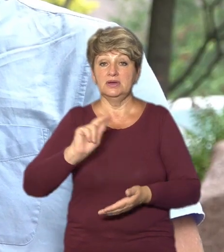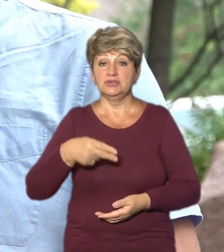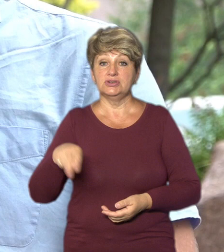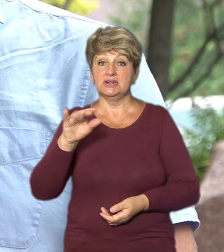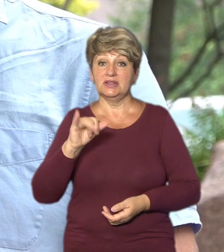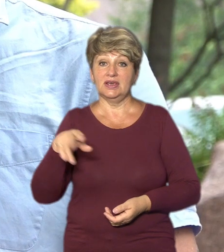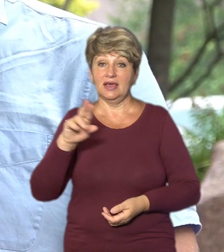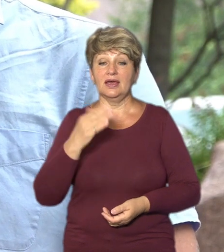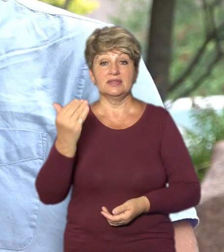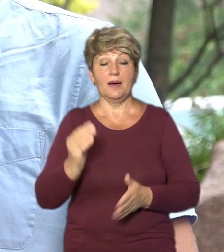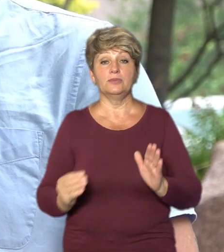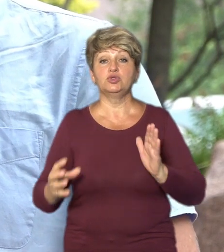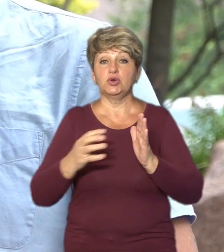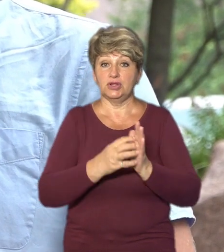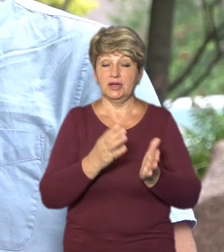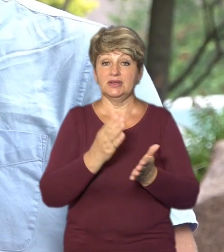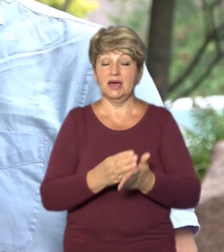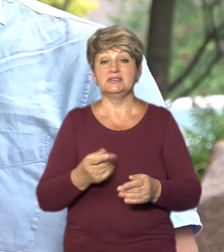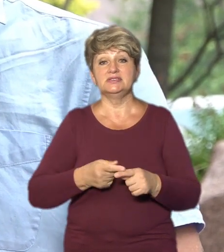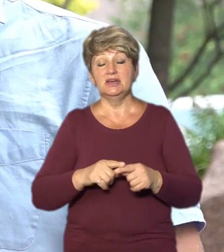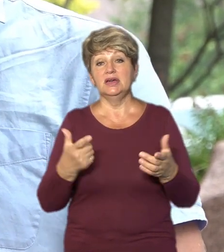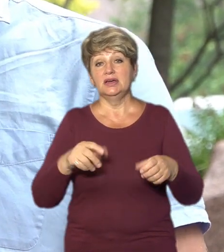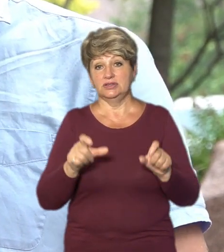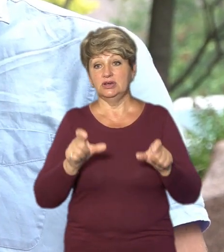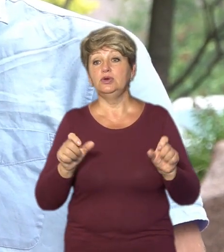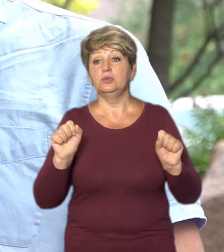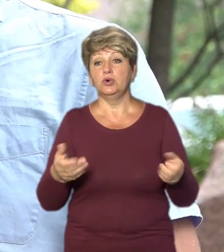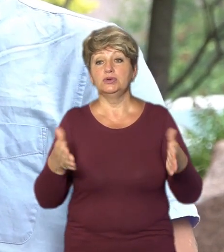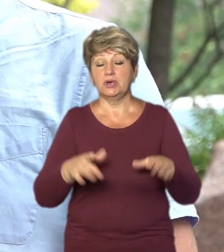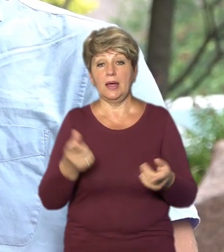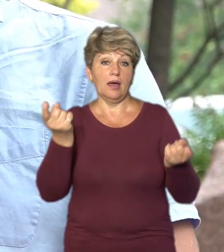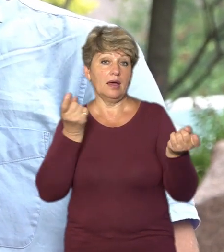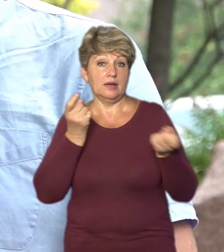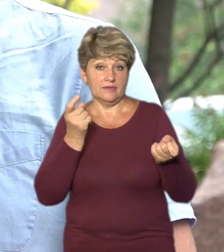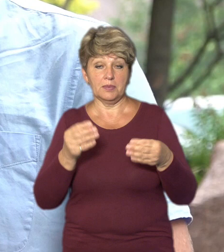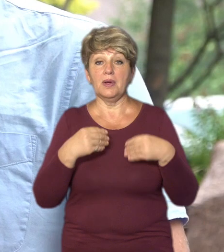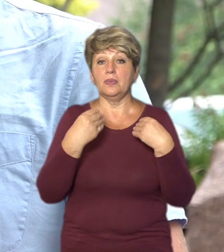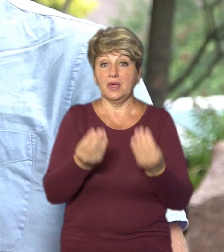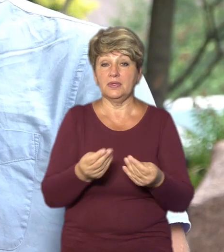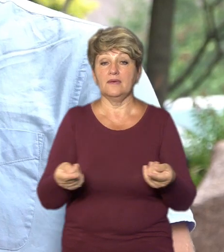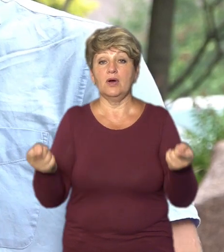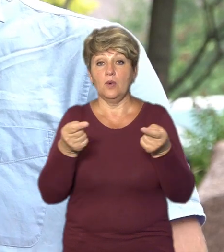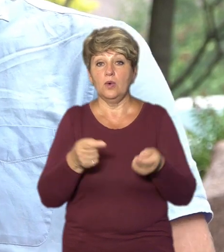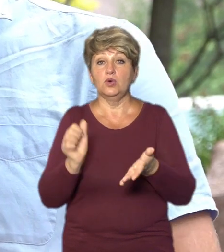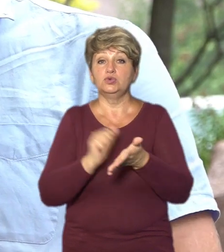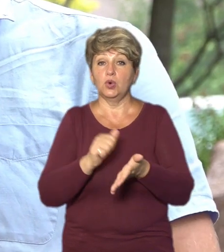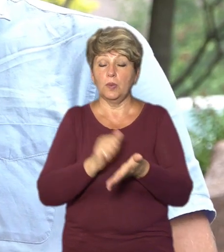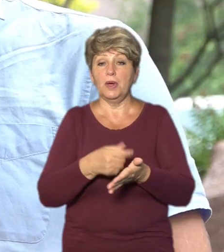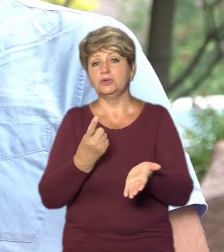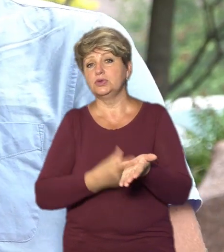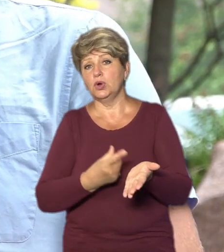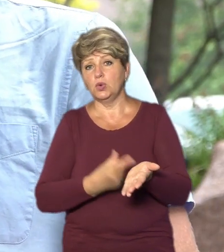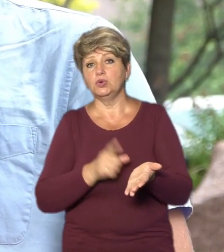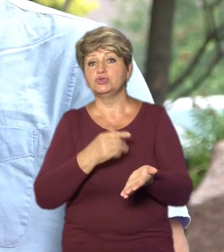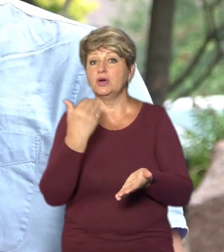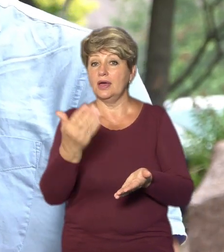дії є відповідний розділ, де люди також можуть залишати інформацію, надавати певні документи, докази про те, що їхнє